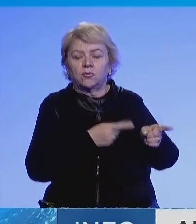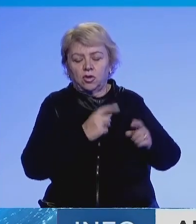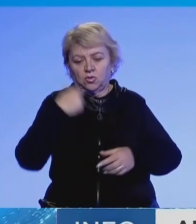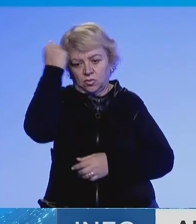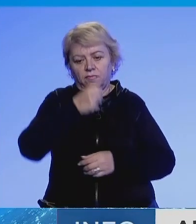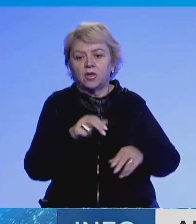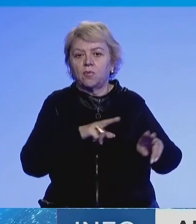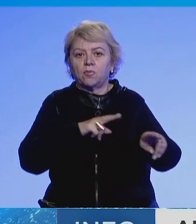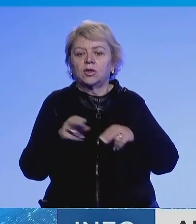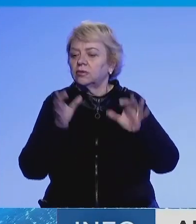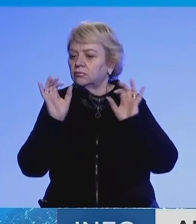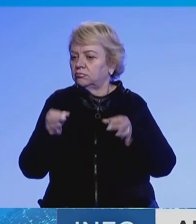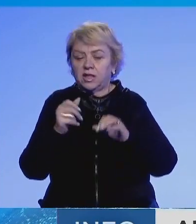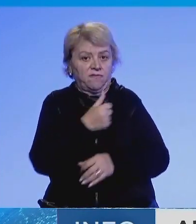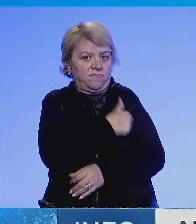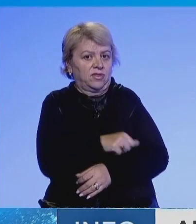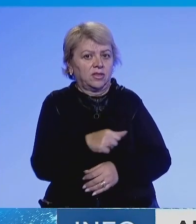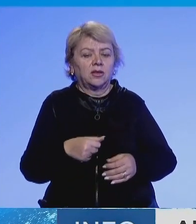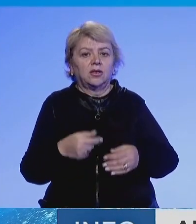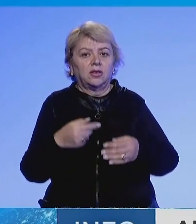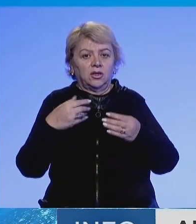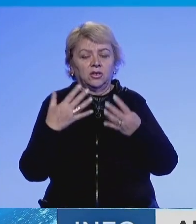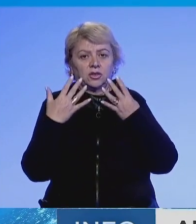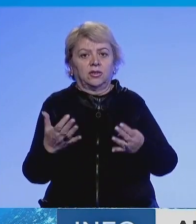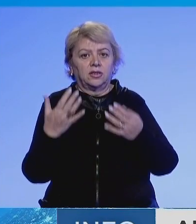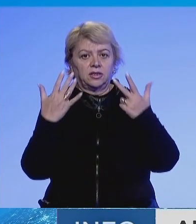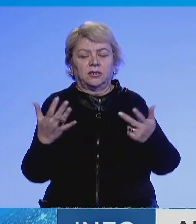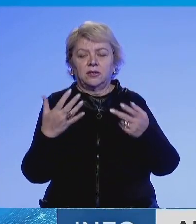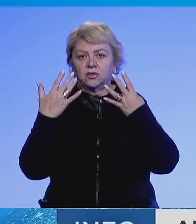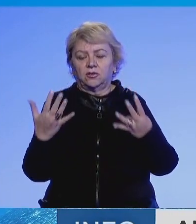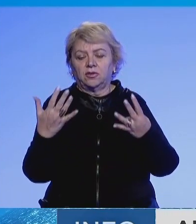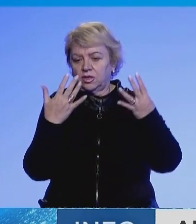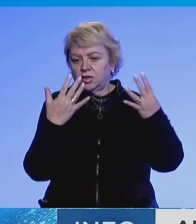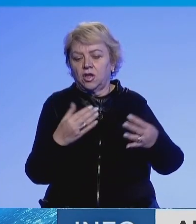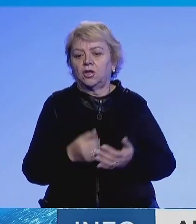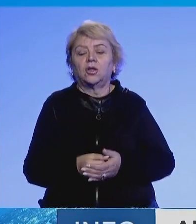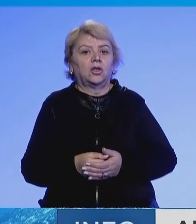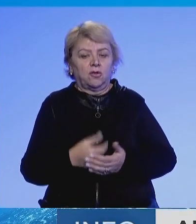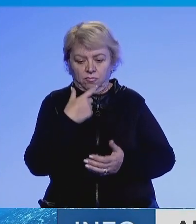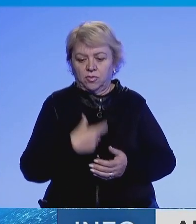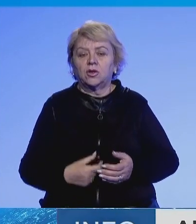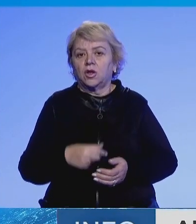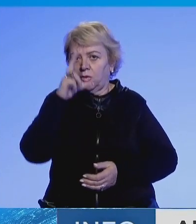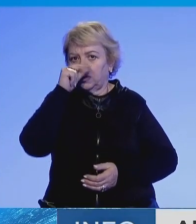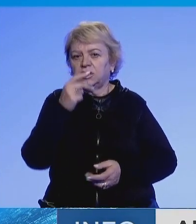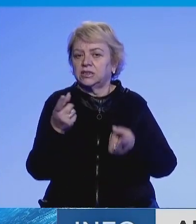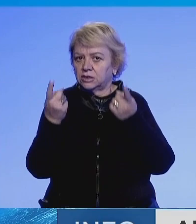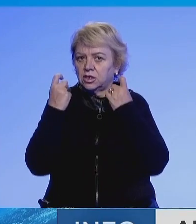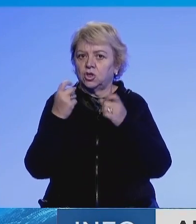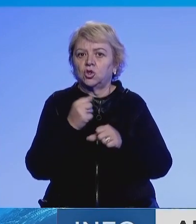speciale një ofton se aj gjatë viteve 98-99 ka qenë në detyren e policit në stacionin policor të fshatit